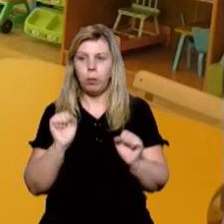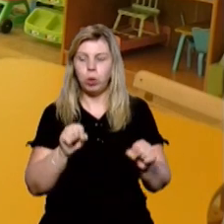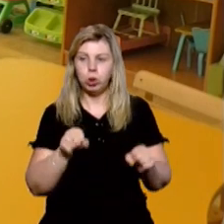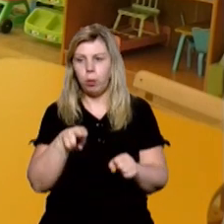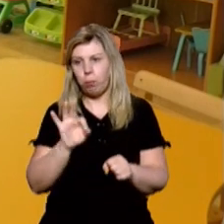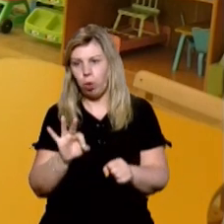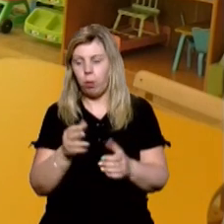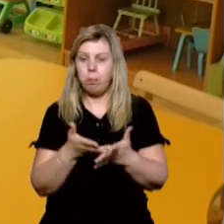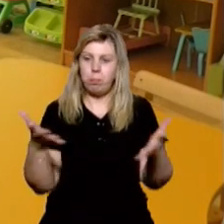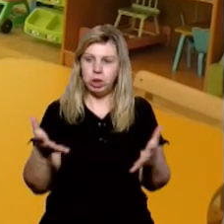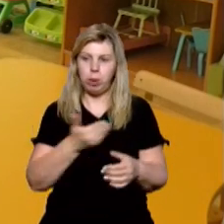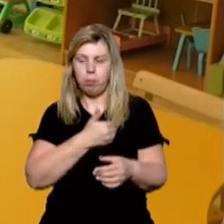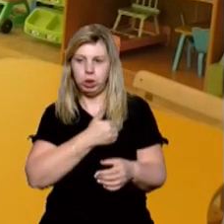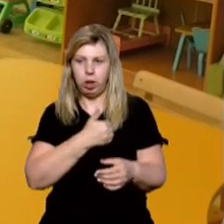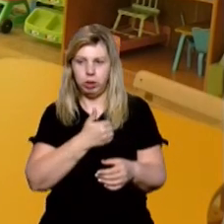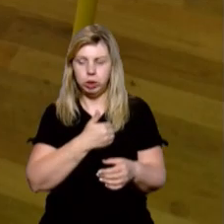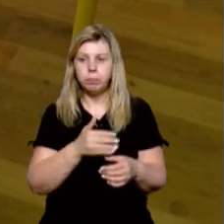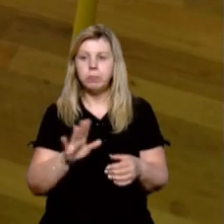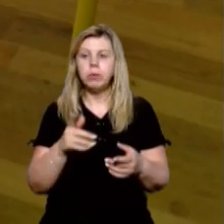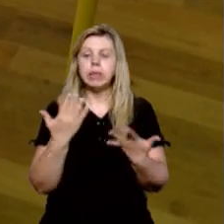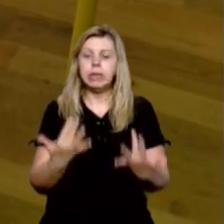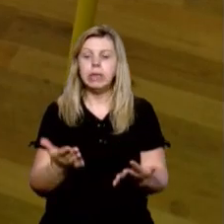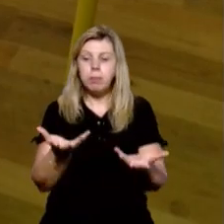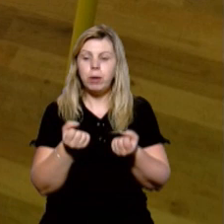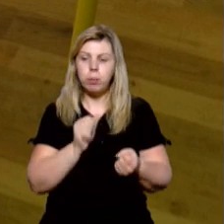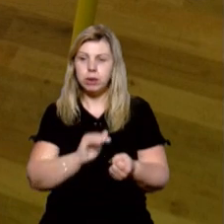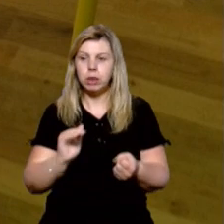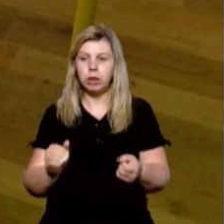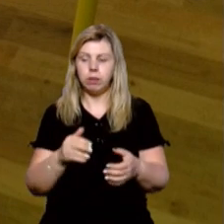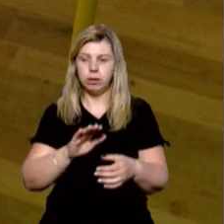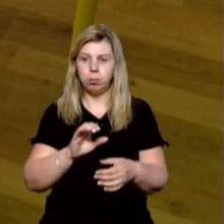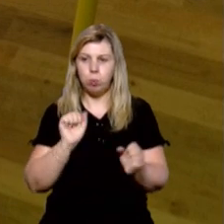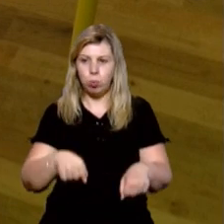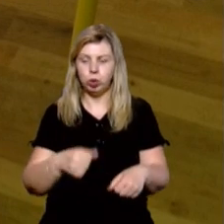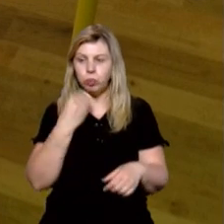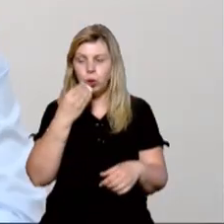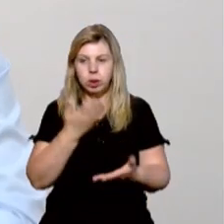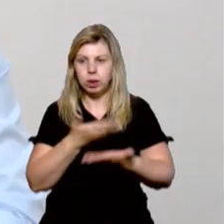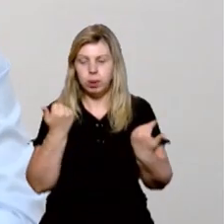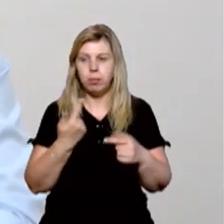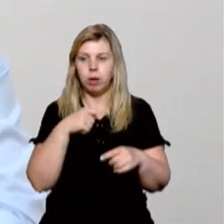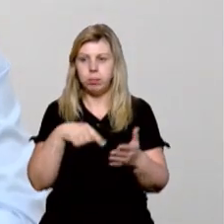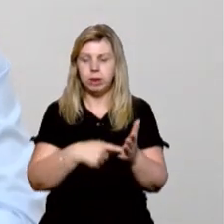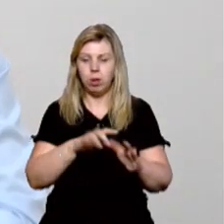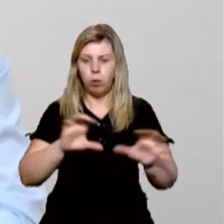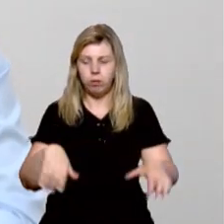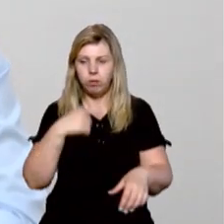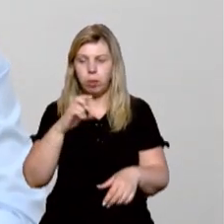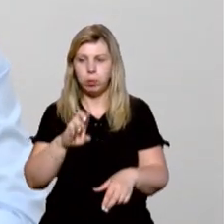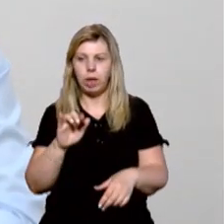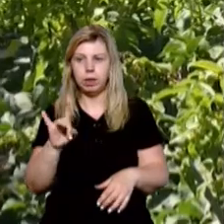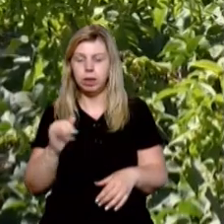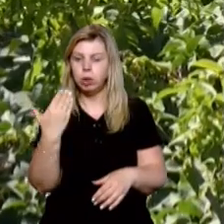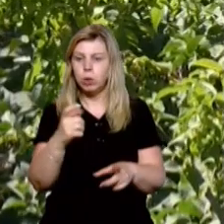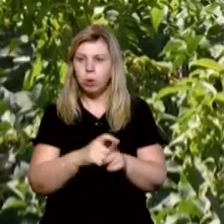буде більше бажаючих ягоди. Обмежень по кількості прийому дітей до дитячих садків в Ужгороді немає, каже міський голова Богдан Андріїв.